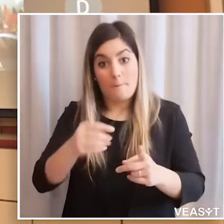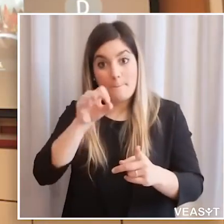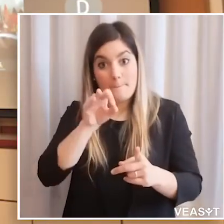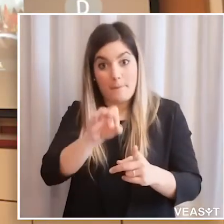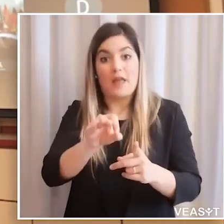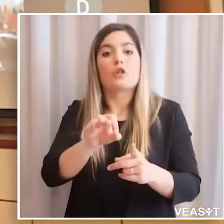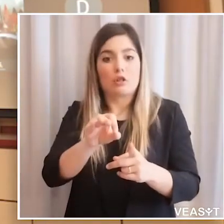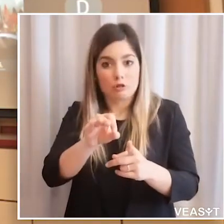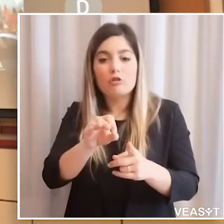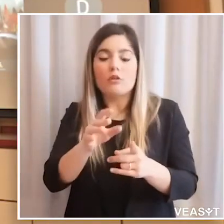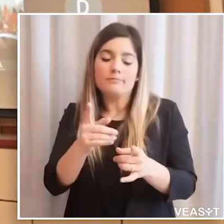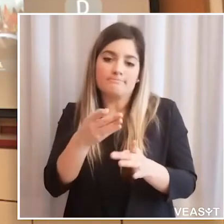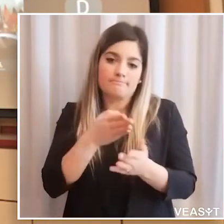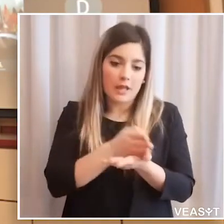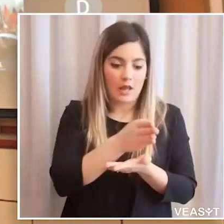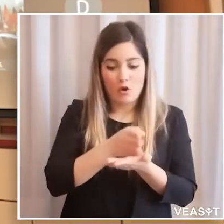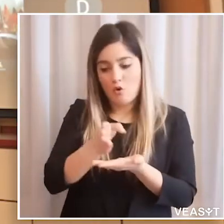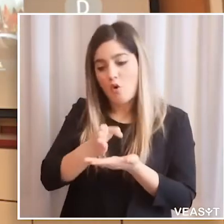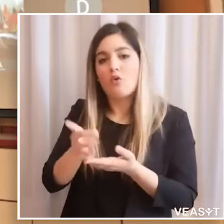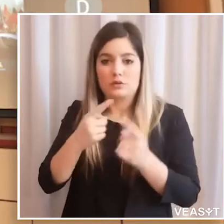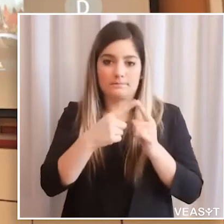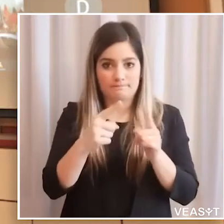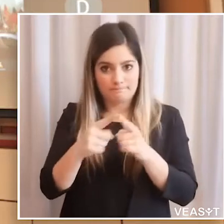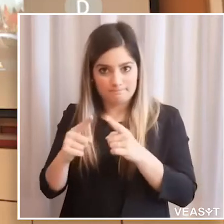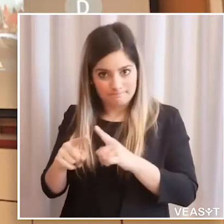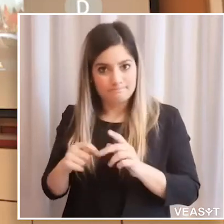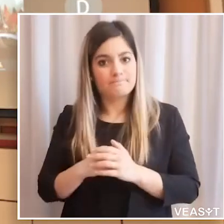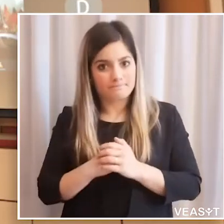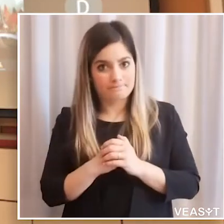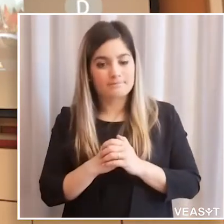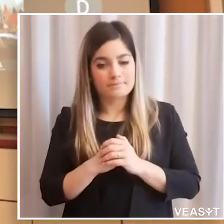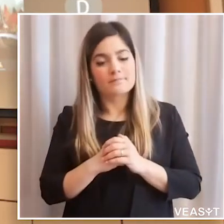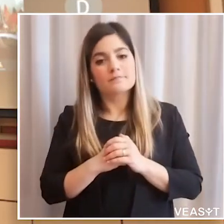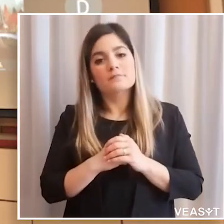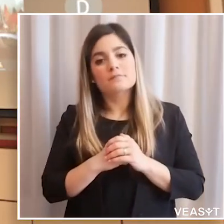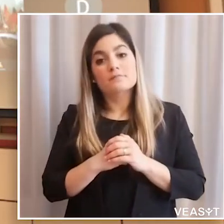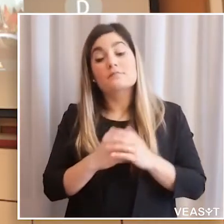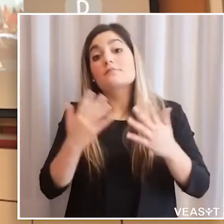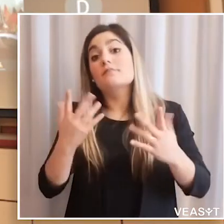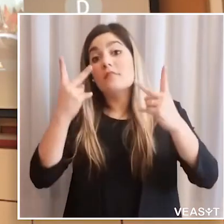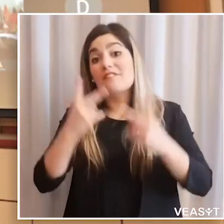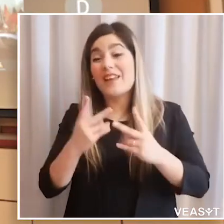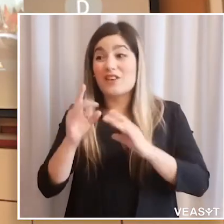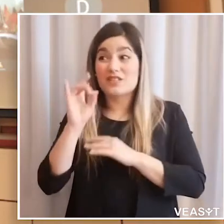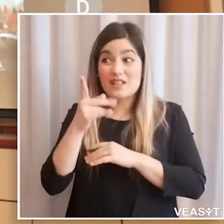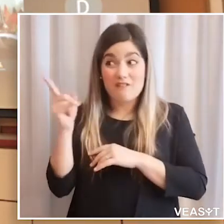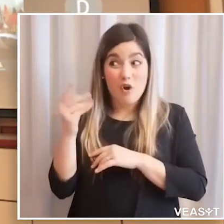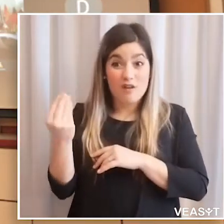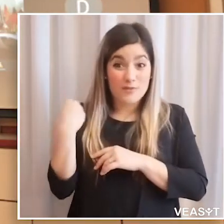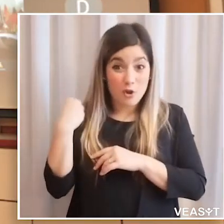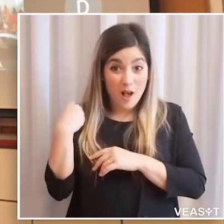incide a seconda delle attività che sono in corso in quel momento ci saranno percorsi che possono essere